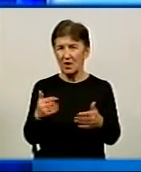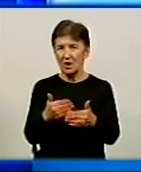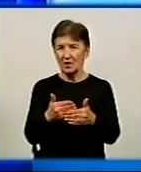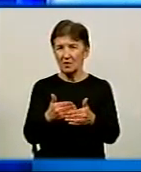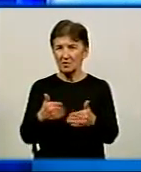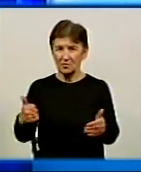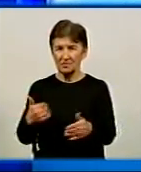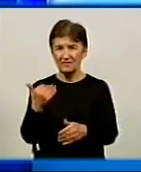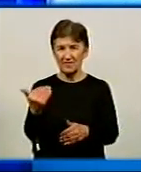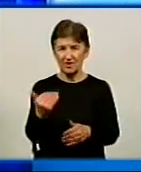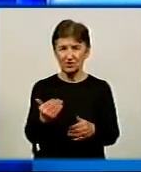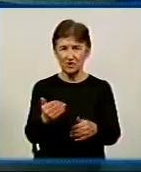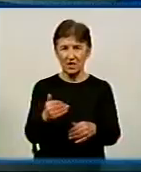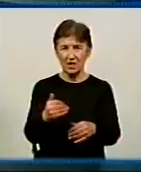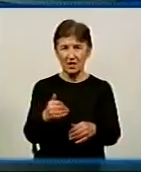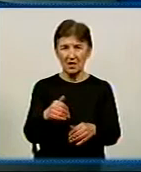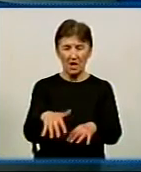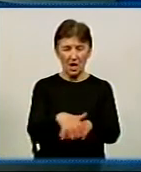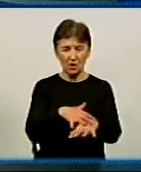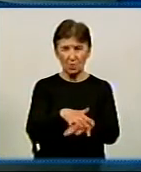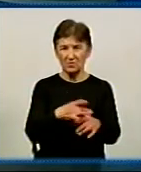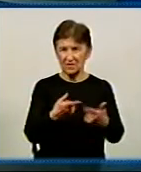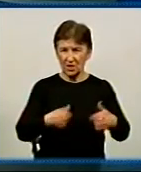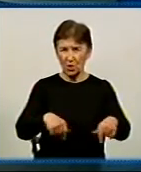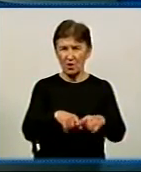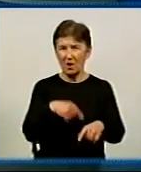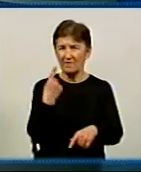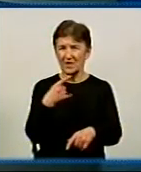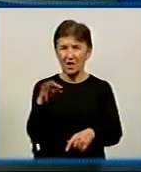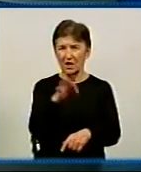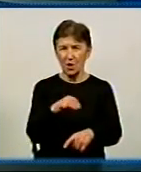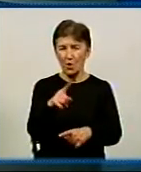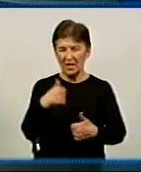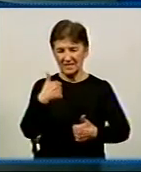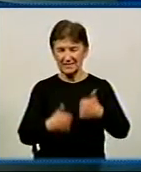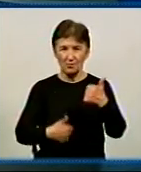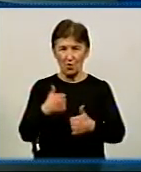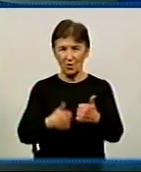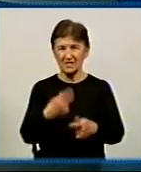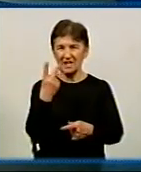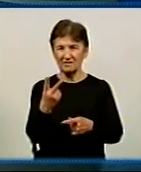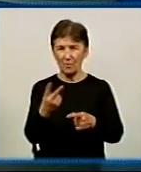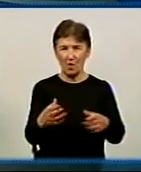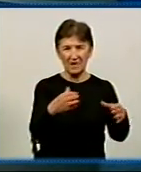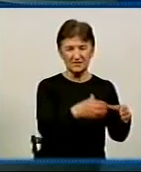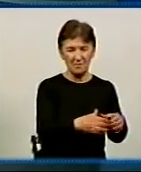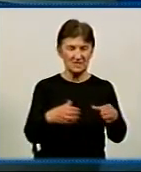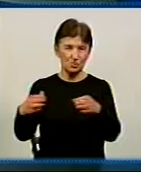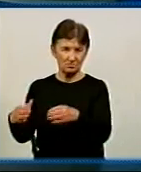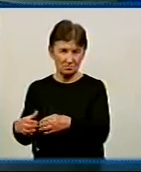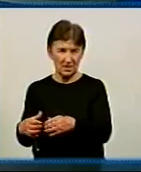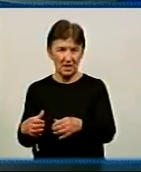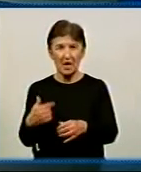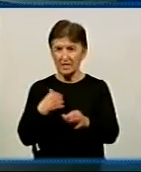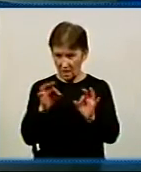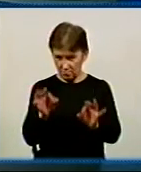вашої громадської організації. І, власне, мова йде сьогодні про змагання двох концепцій становлення і поширення капеланства в Україні.